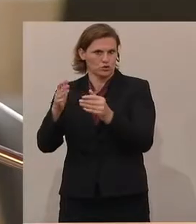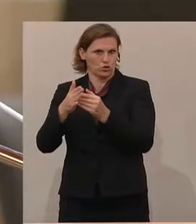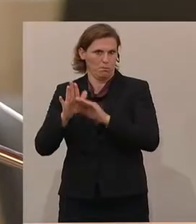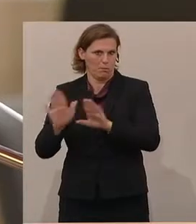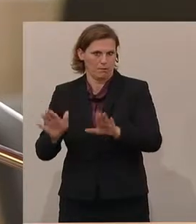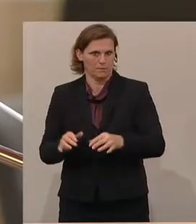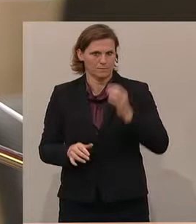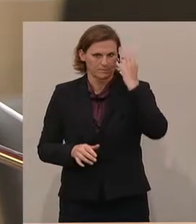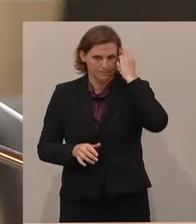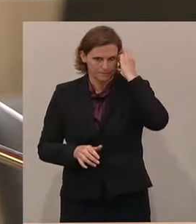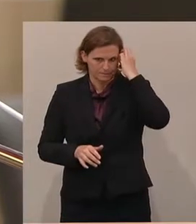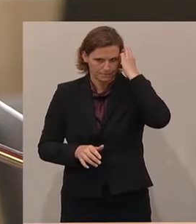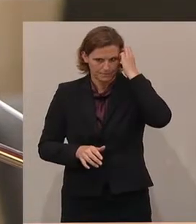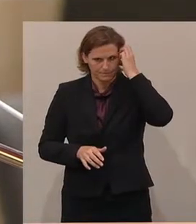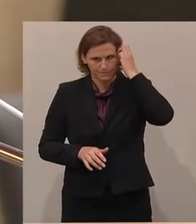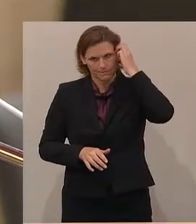Zusatzfrage?